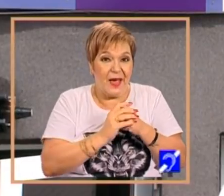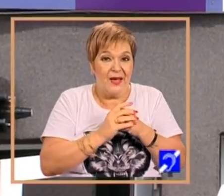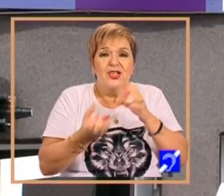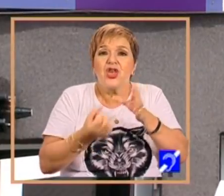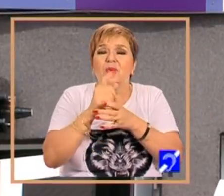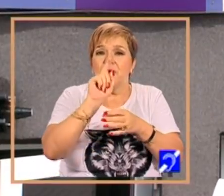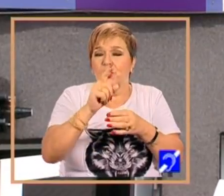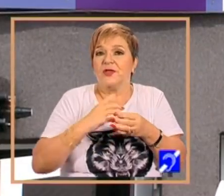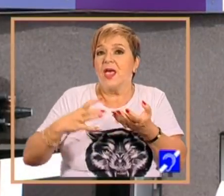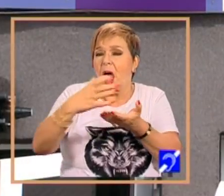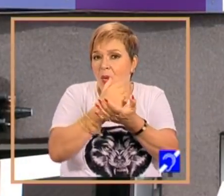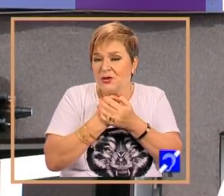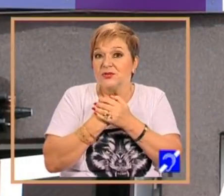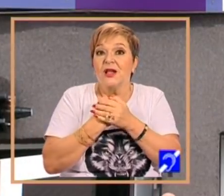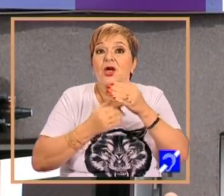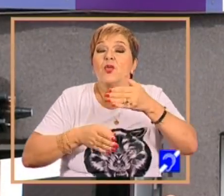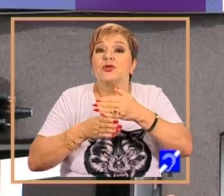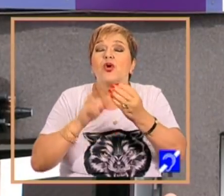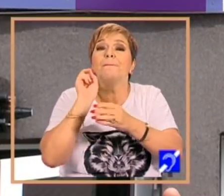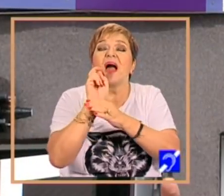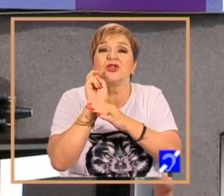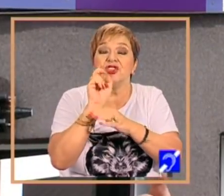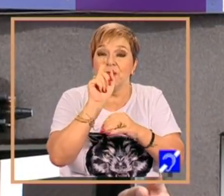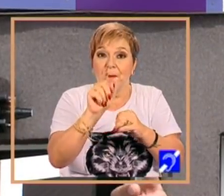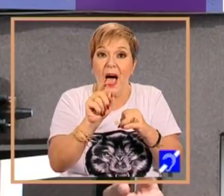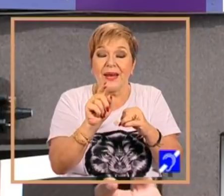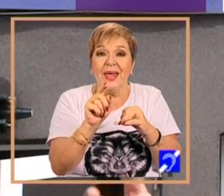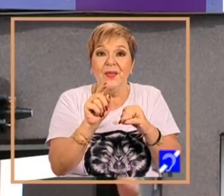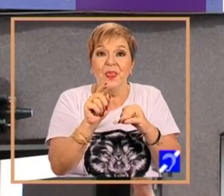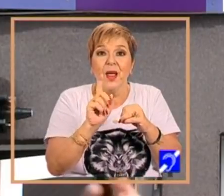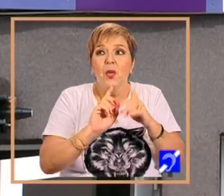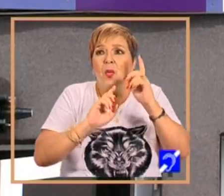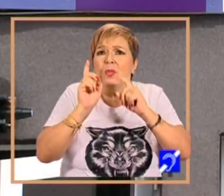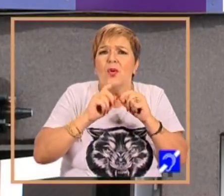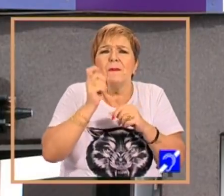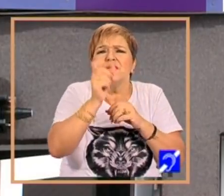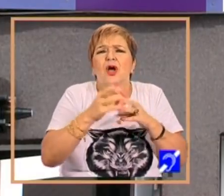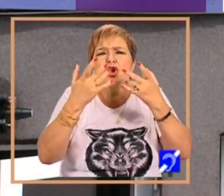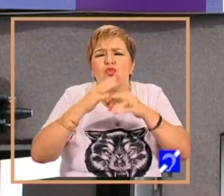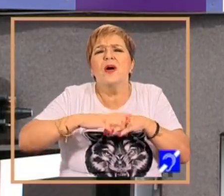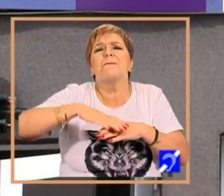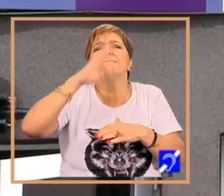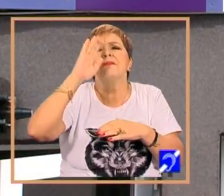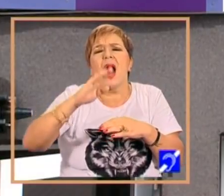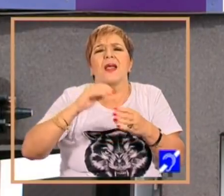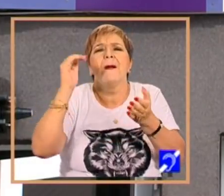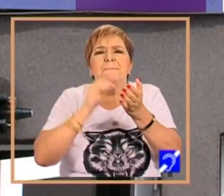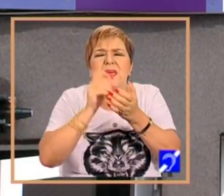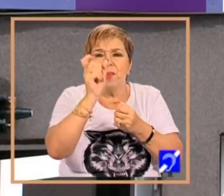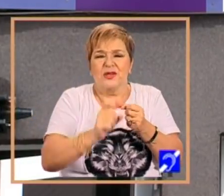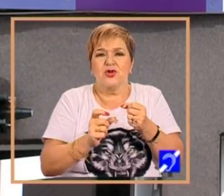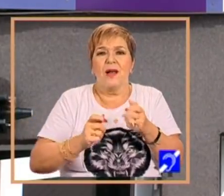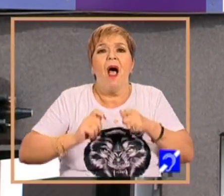a fost realizat prin participarea unor mase mari de oameni, mii de oameni,